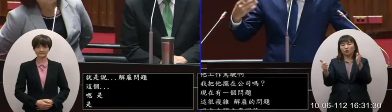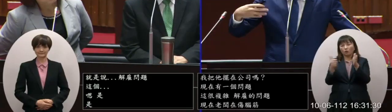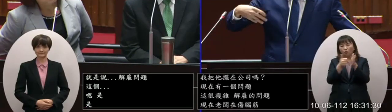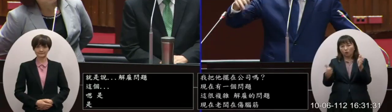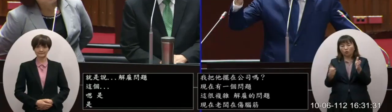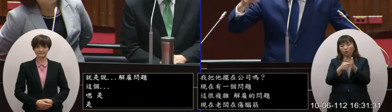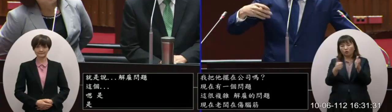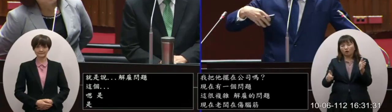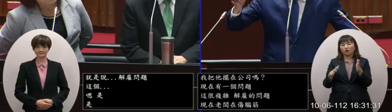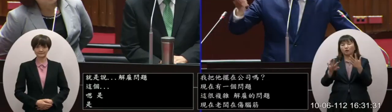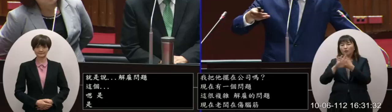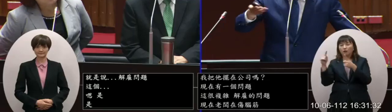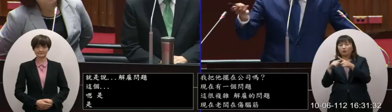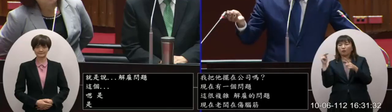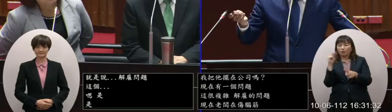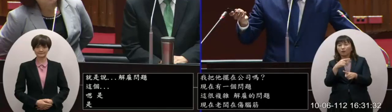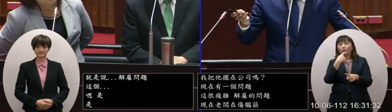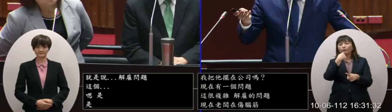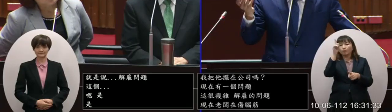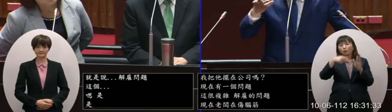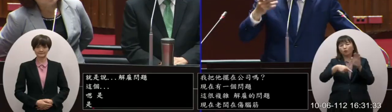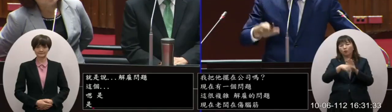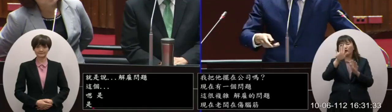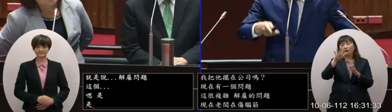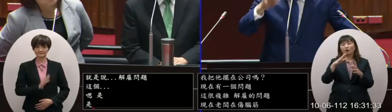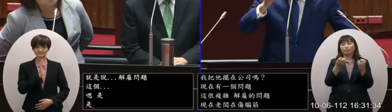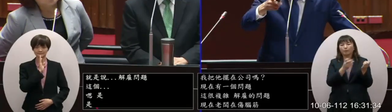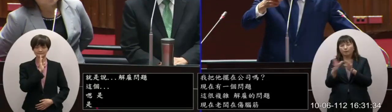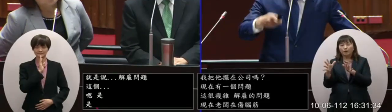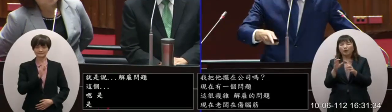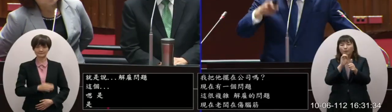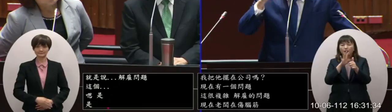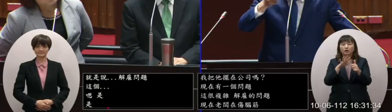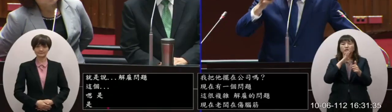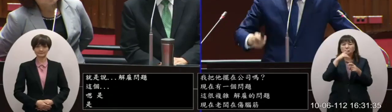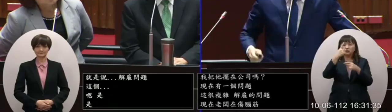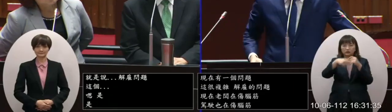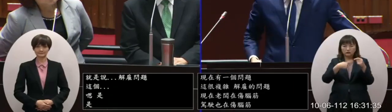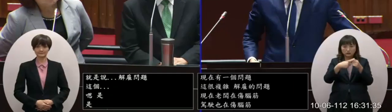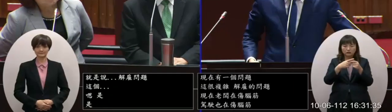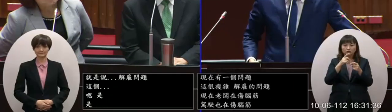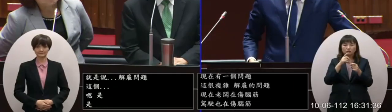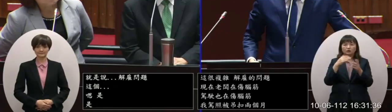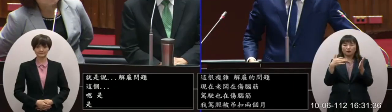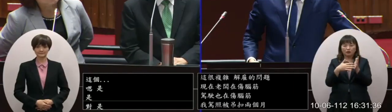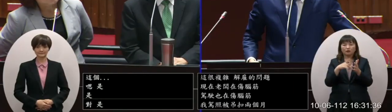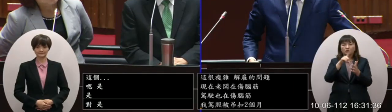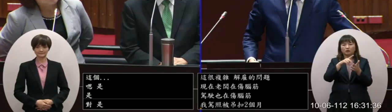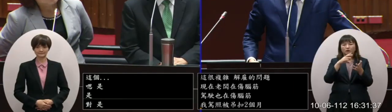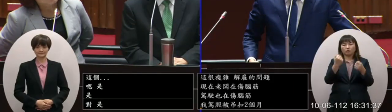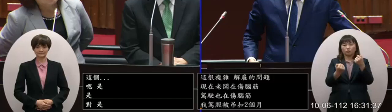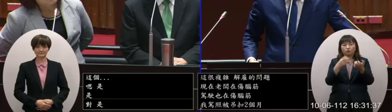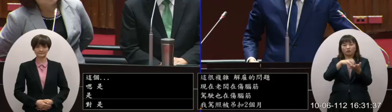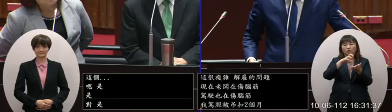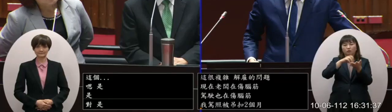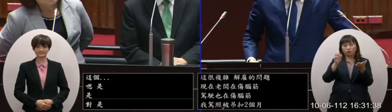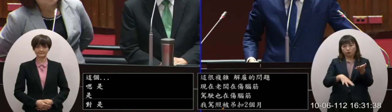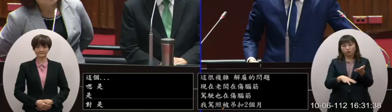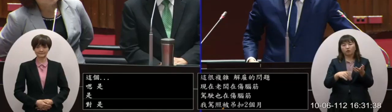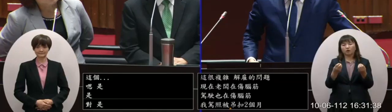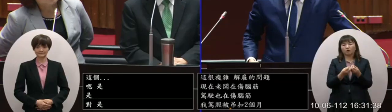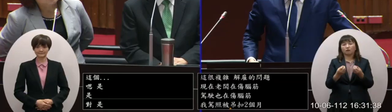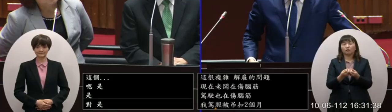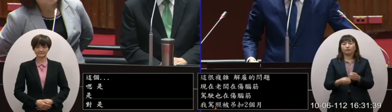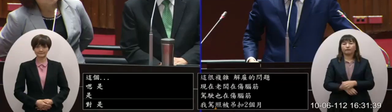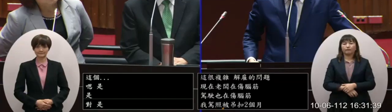然後有人檢舉了告了你也沒辦法勸導就開了然後一年內十二點之後他就被調酷執照那